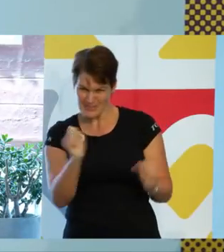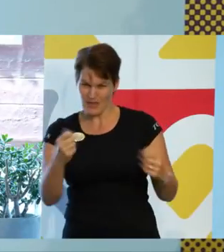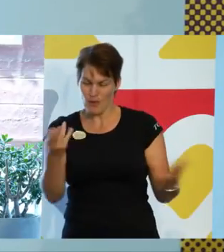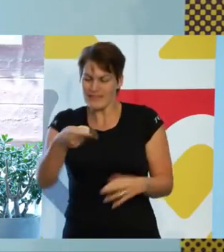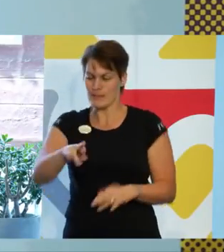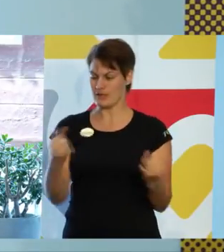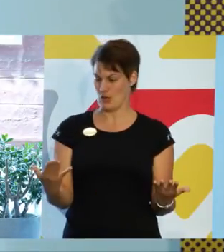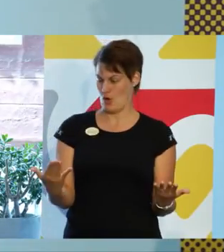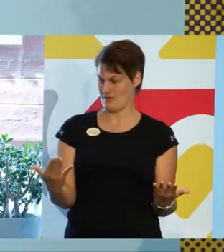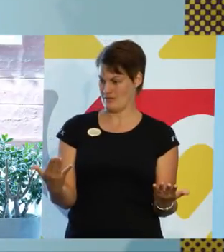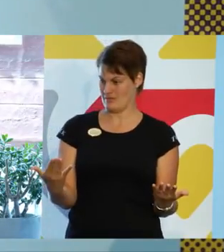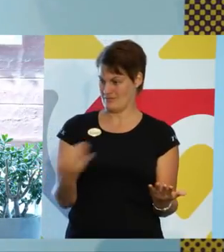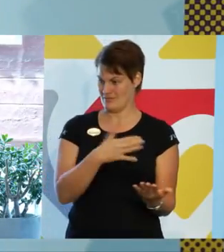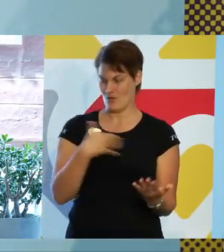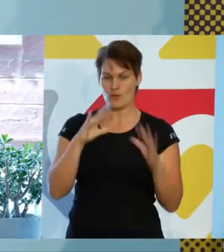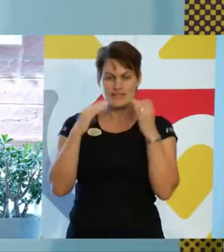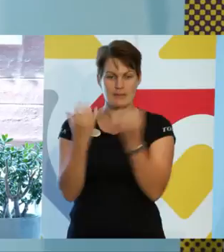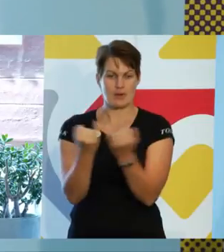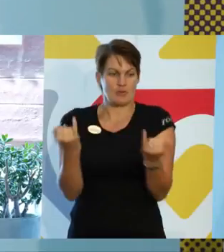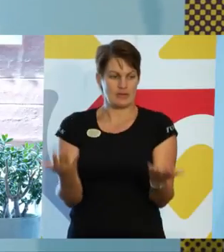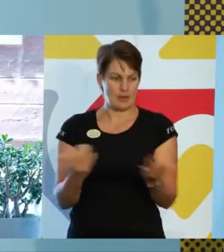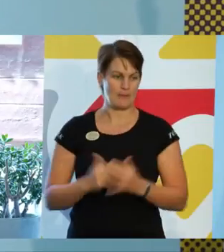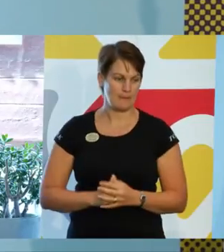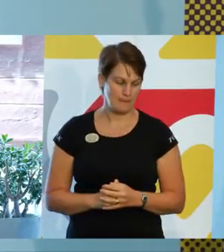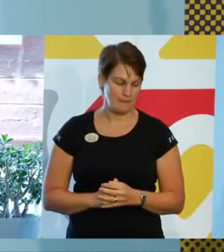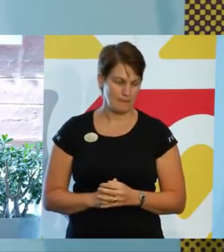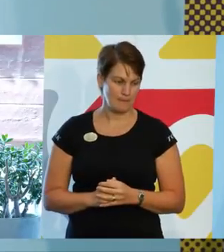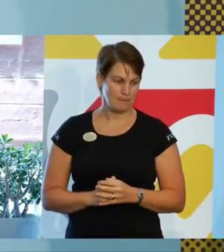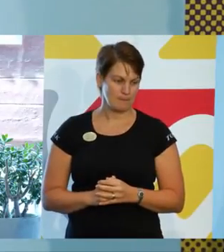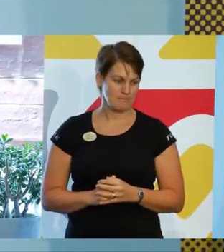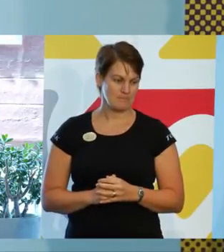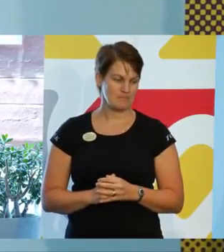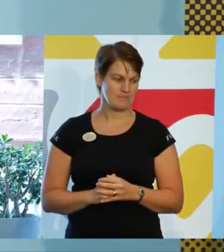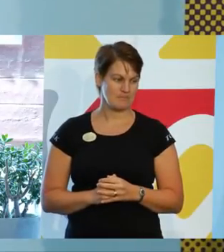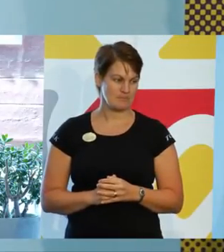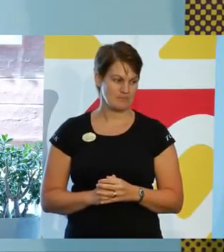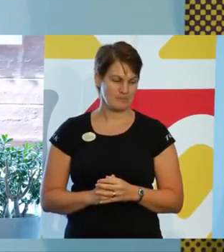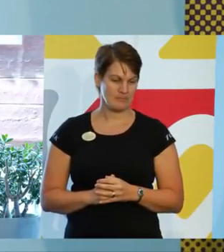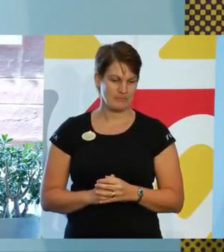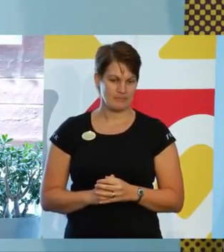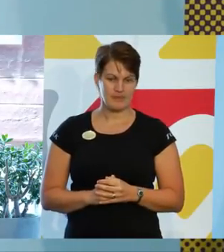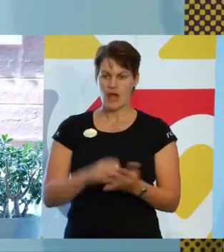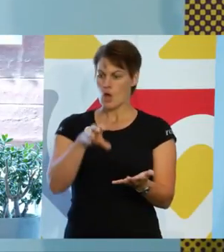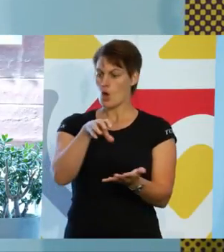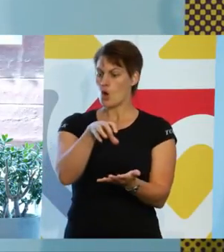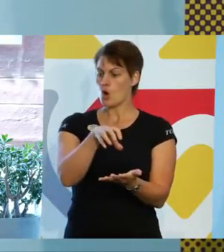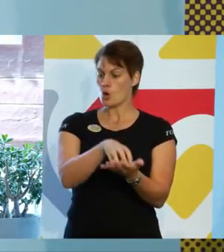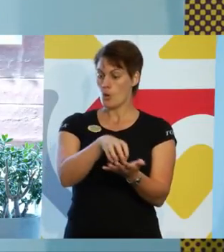på här under vårt seminarium idag. Hur kan kommuners